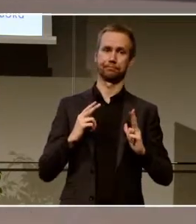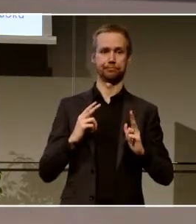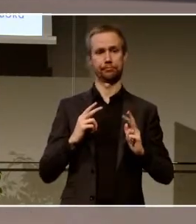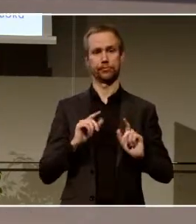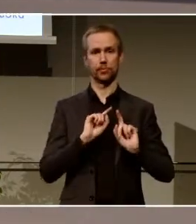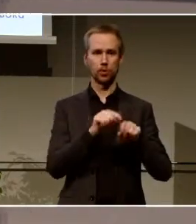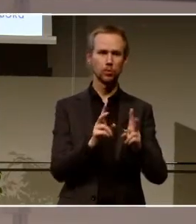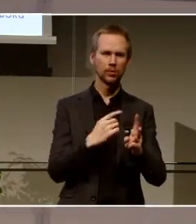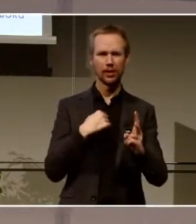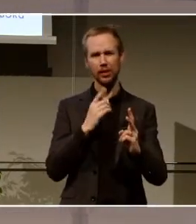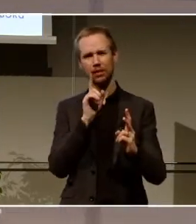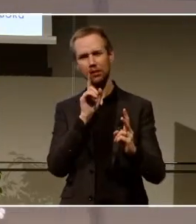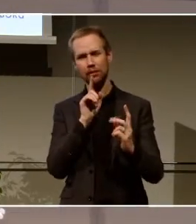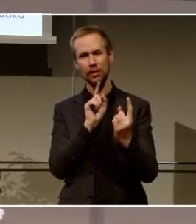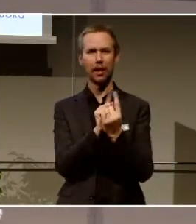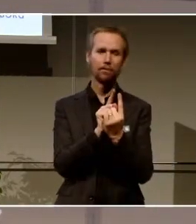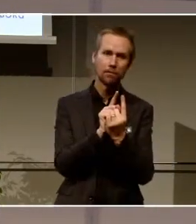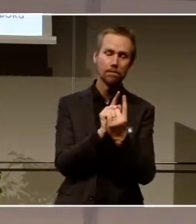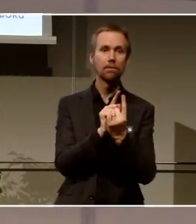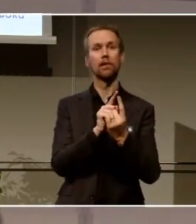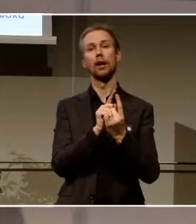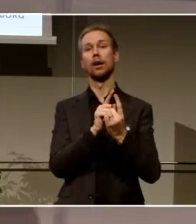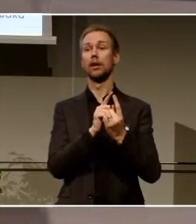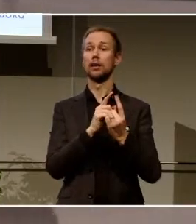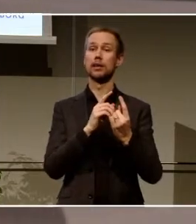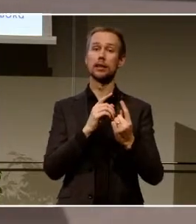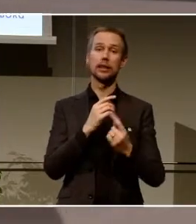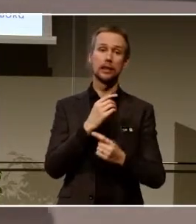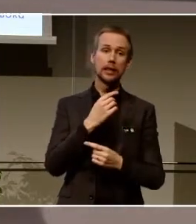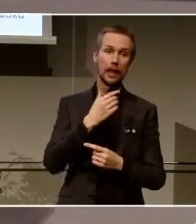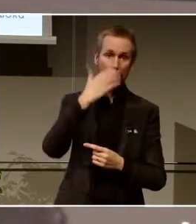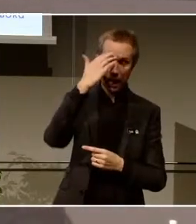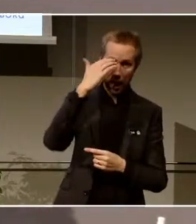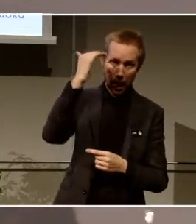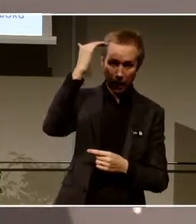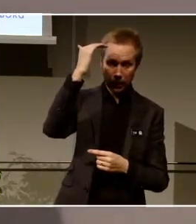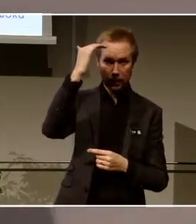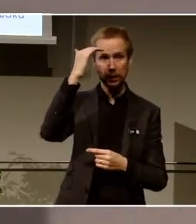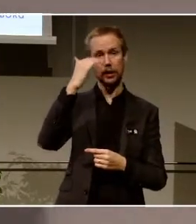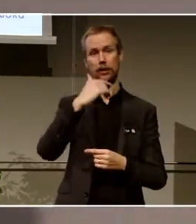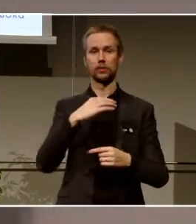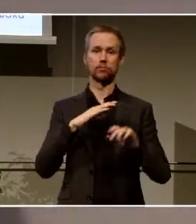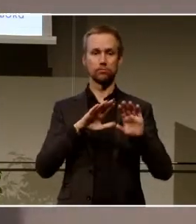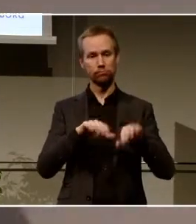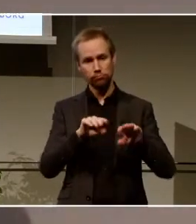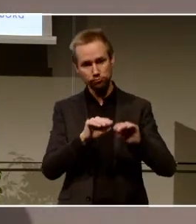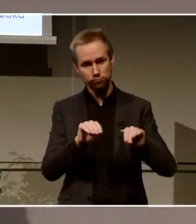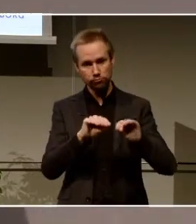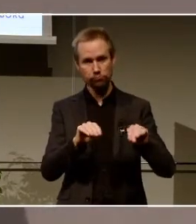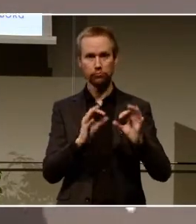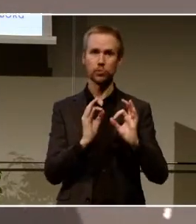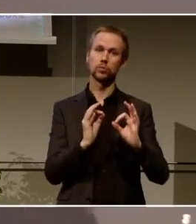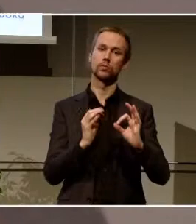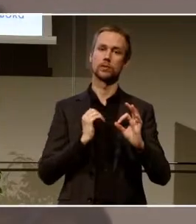surfcaféer och teknikhjälp. Och digital handledning på olika sätt. Men nu ska jag prata om Digidel